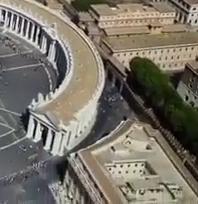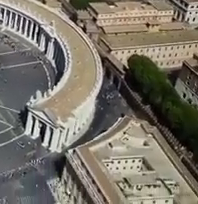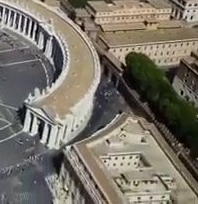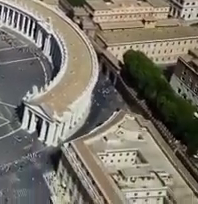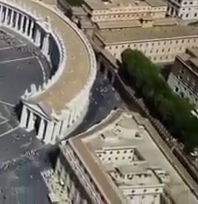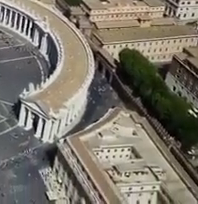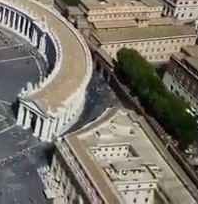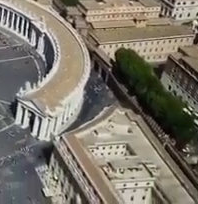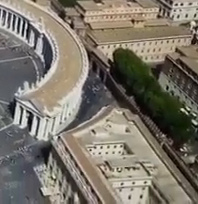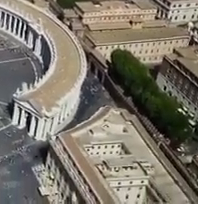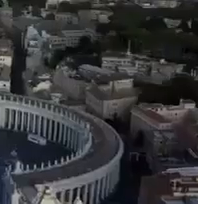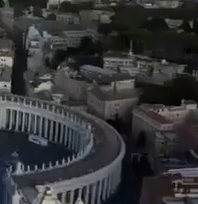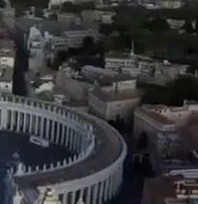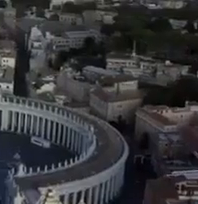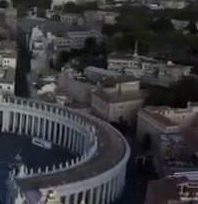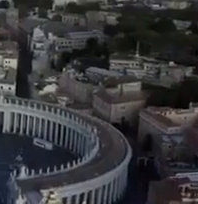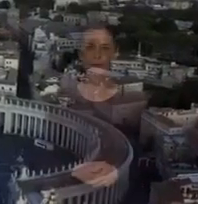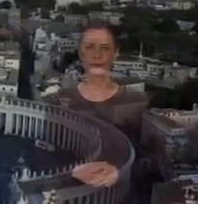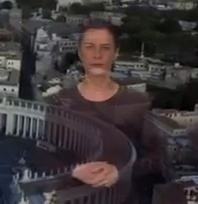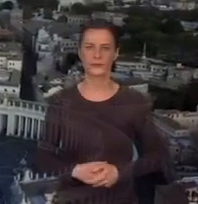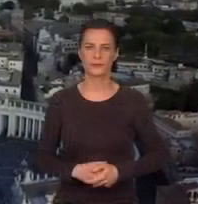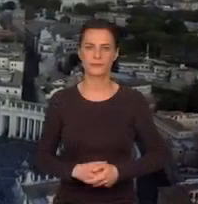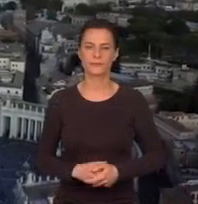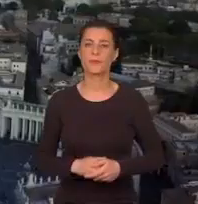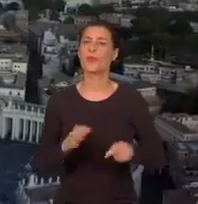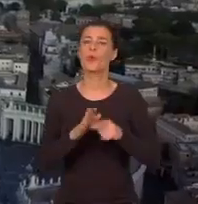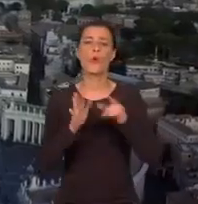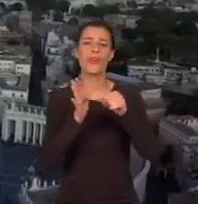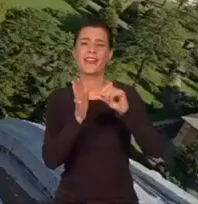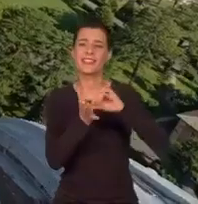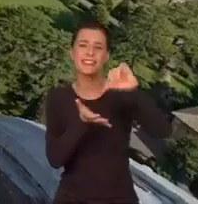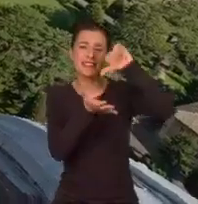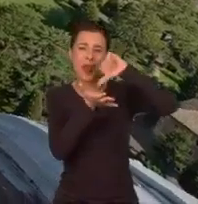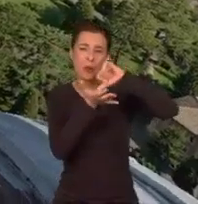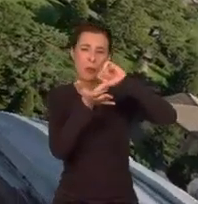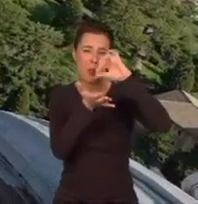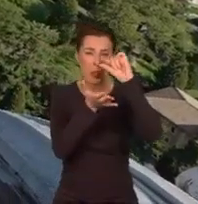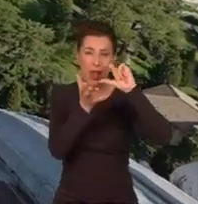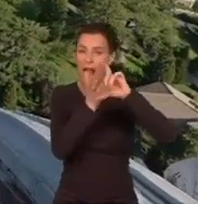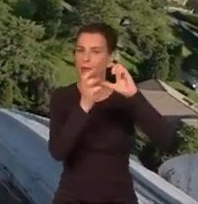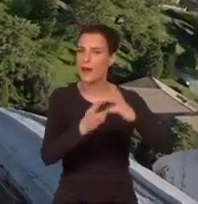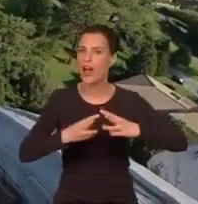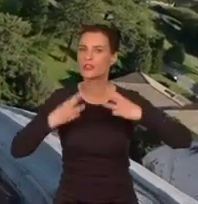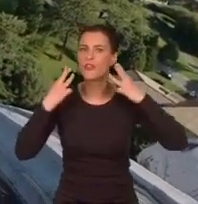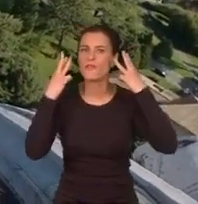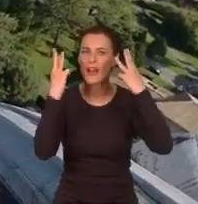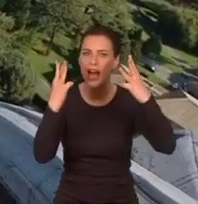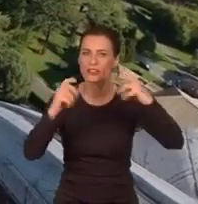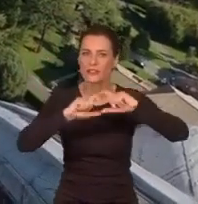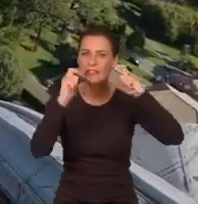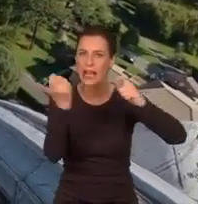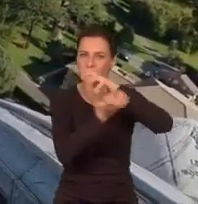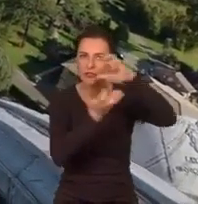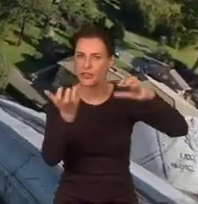Muzyka Płatek konfetti w skali globu, lecz niezmiernie ważne miejsce w historii świata –